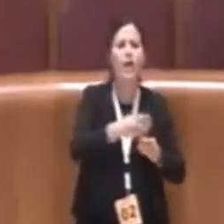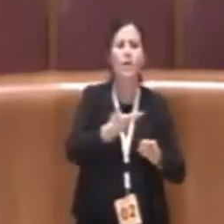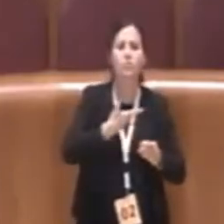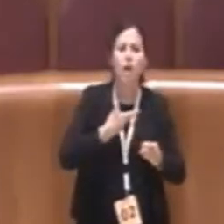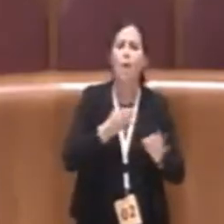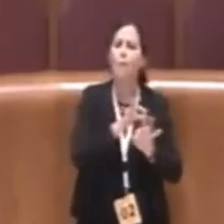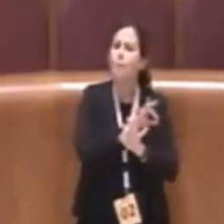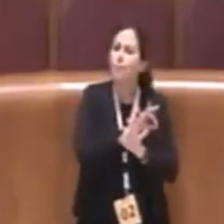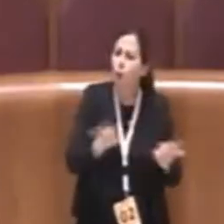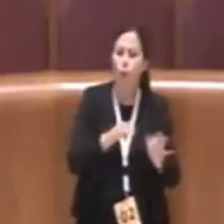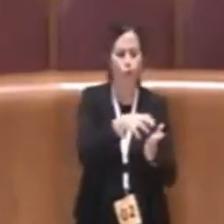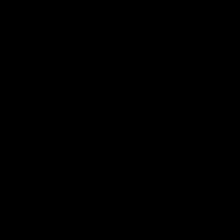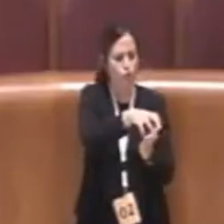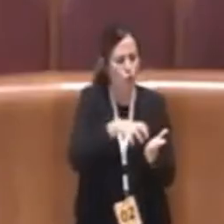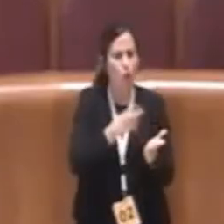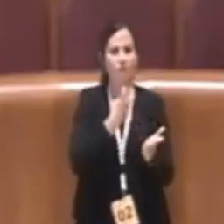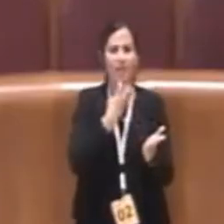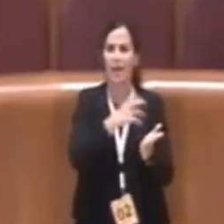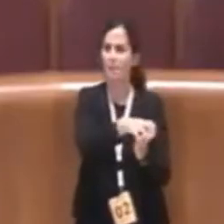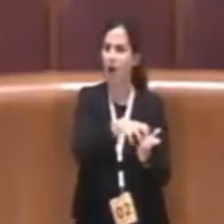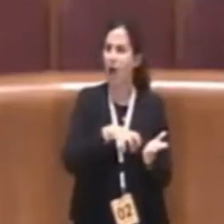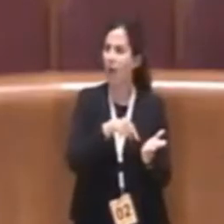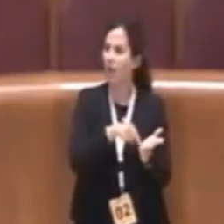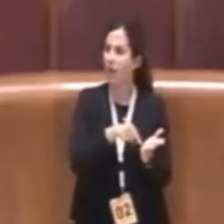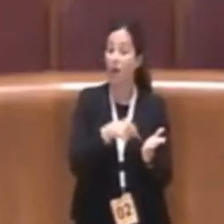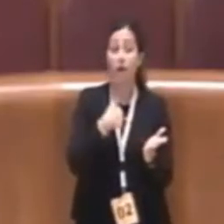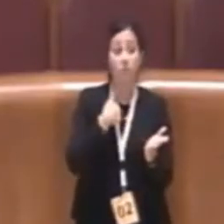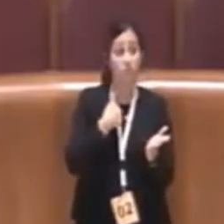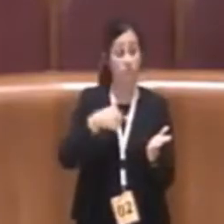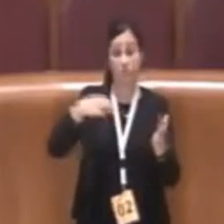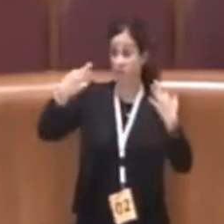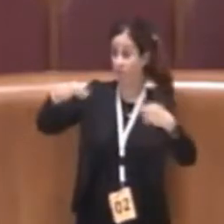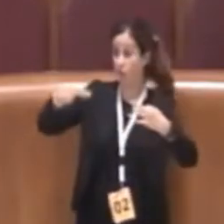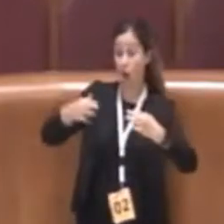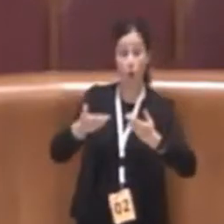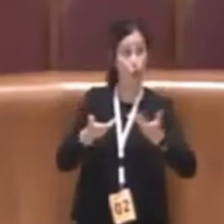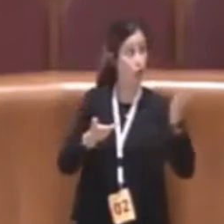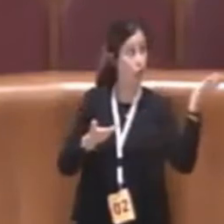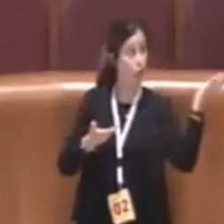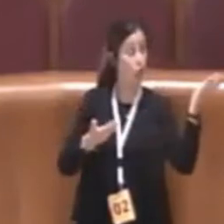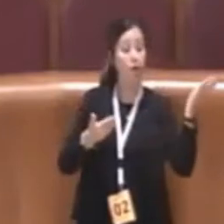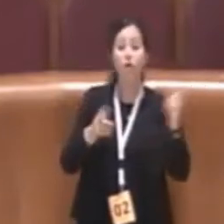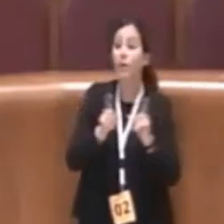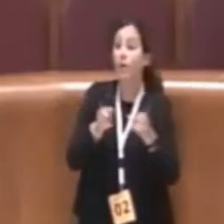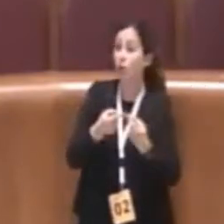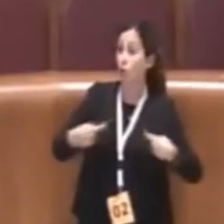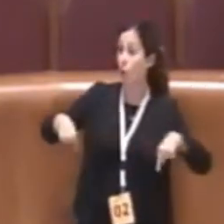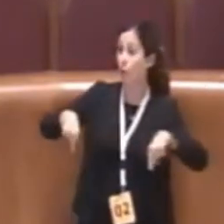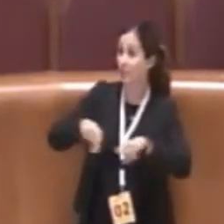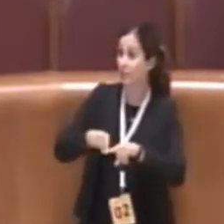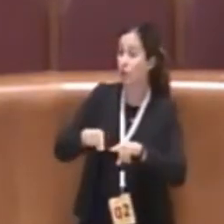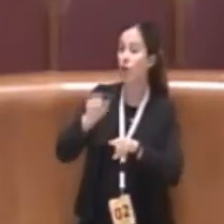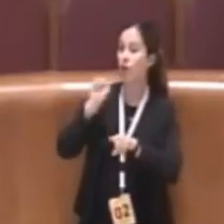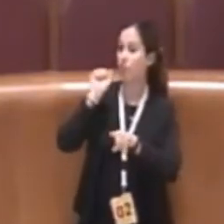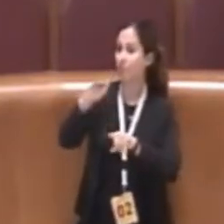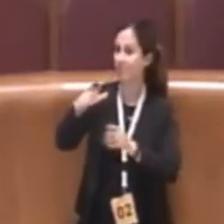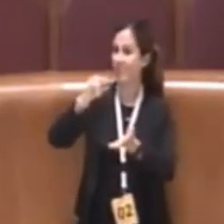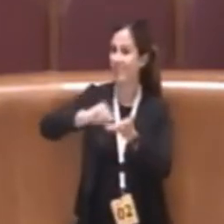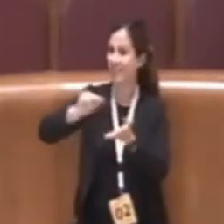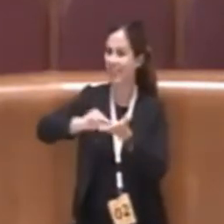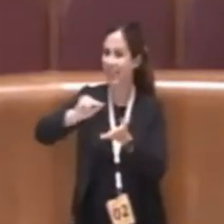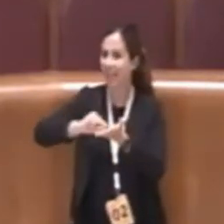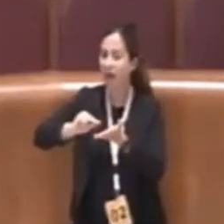il foglio che dopo la Commissione abbiamo mandato al Segretariato con l'espressione di parere delle due commissioni